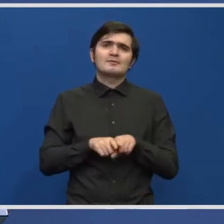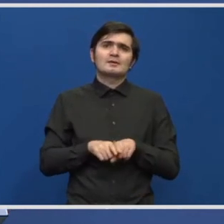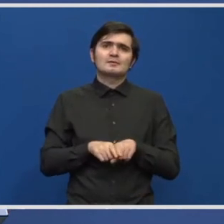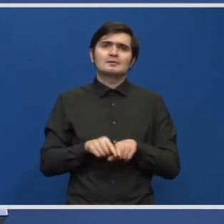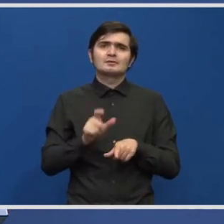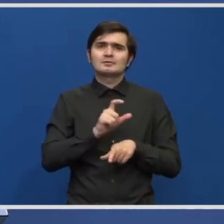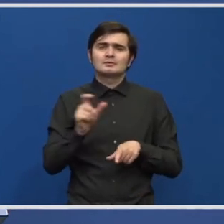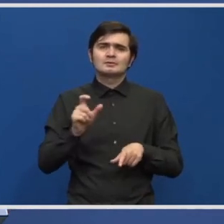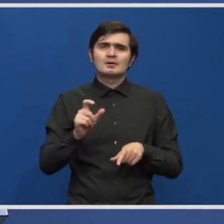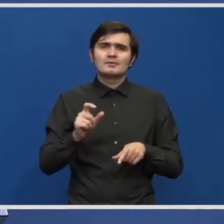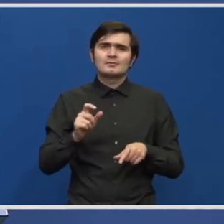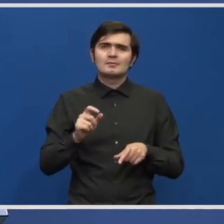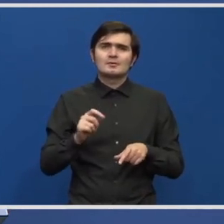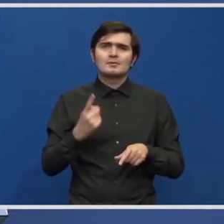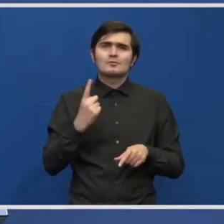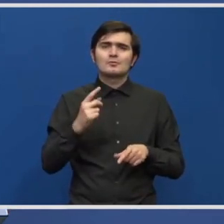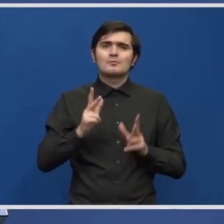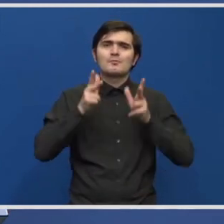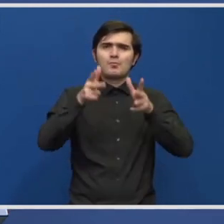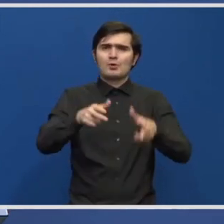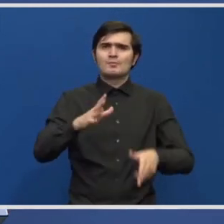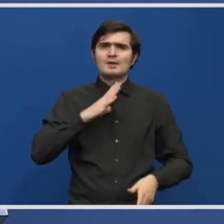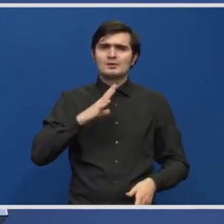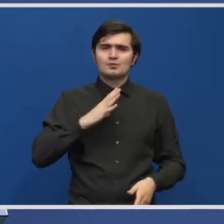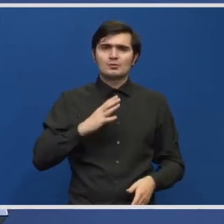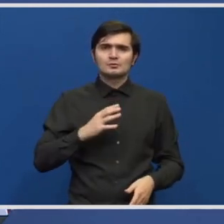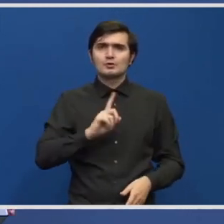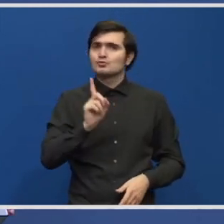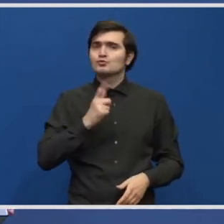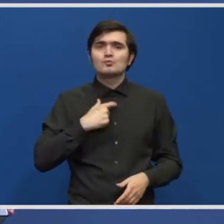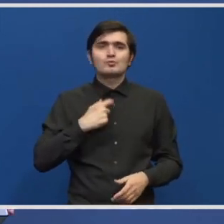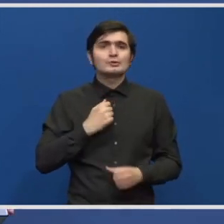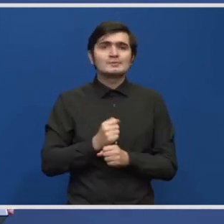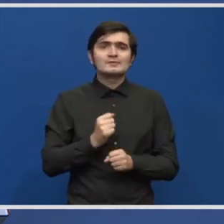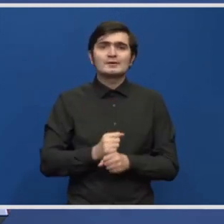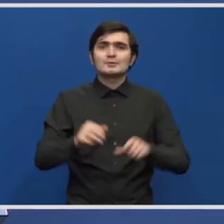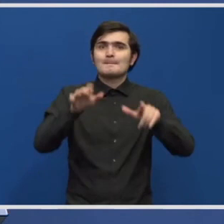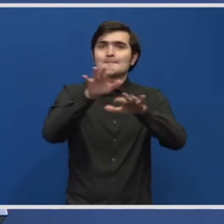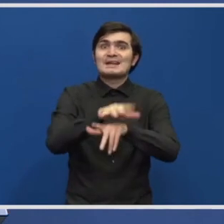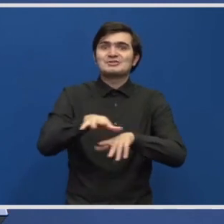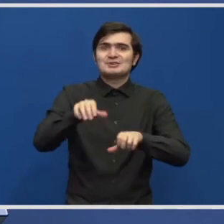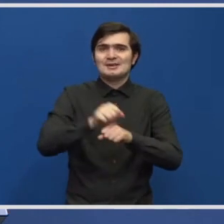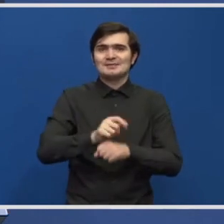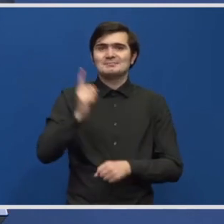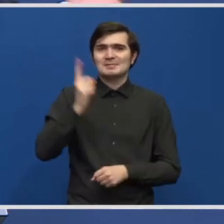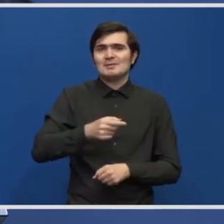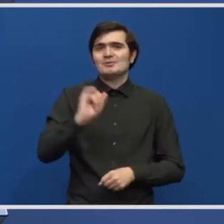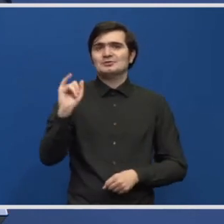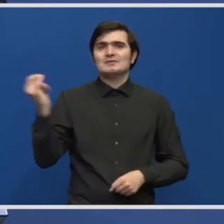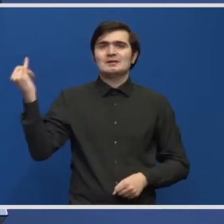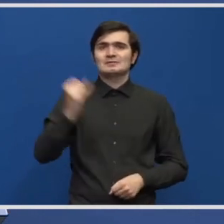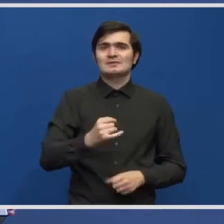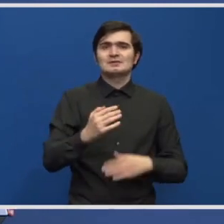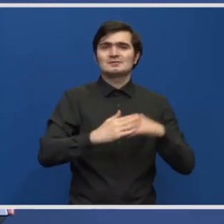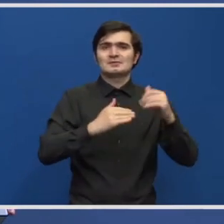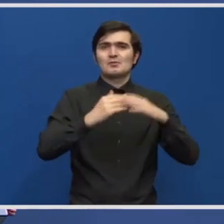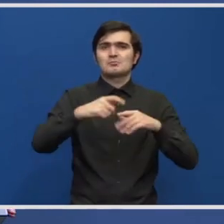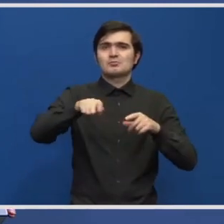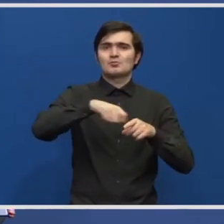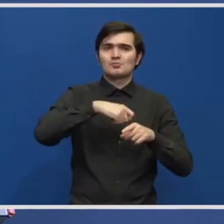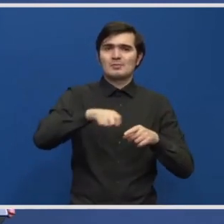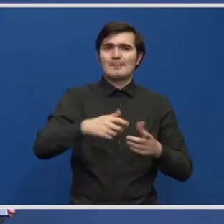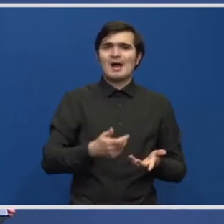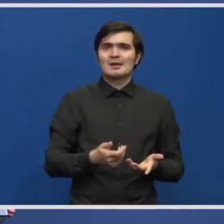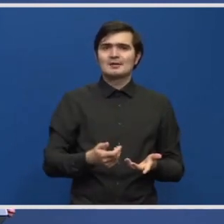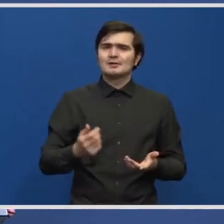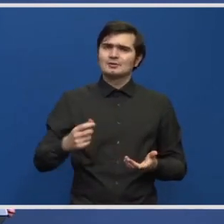infrastructură critică națională să ținem un pod în grad de pericol. Magie nu există, deci trebuie să lucreze efectiv cineva la el. E o licitație pornită